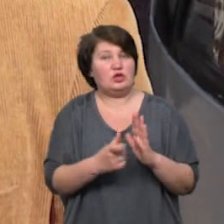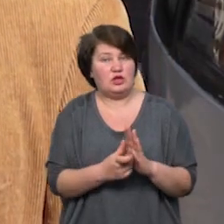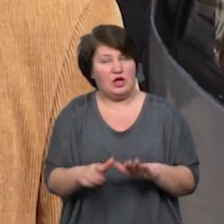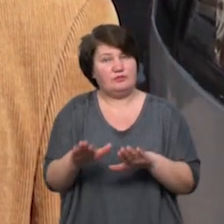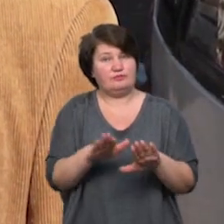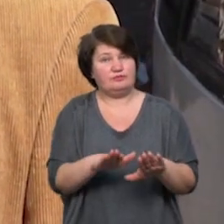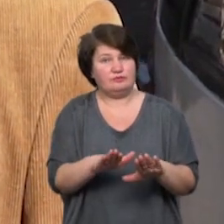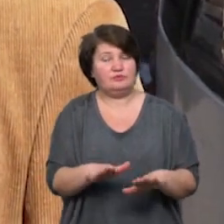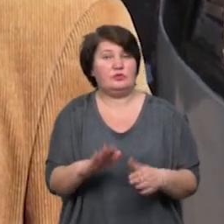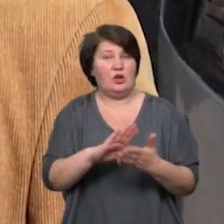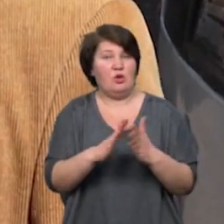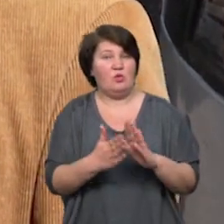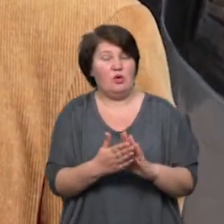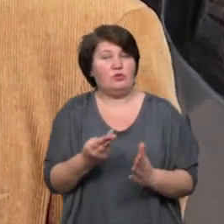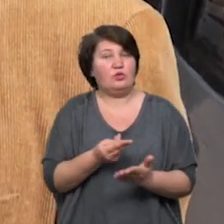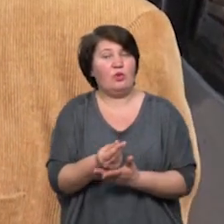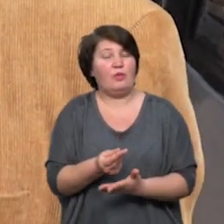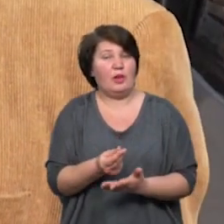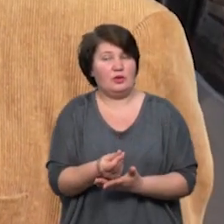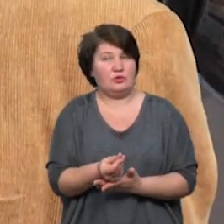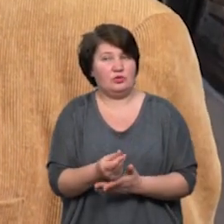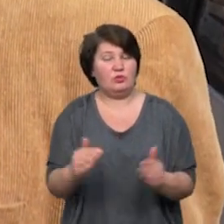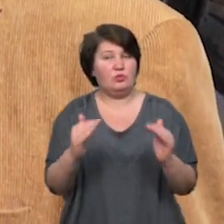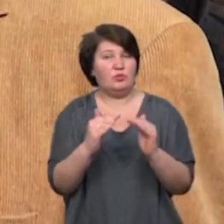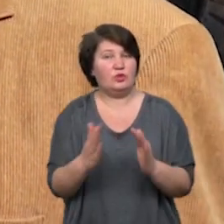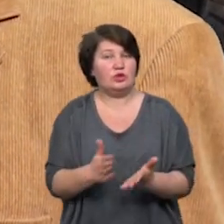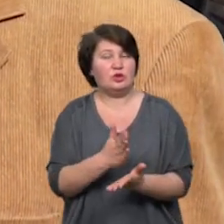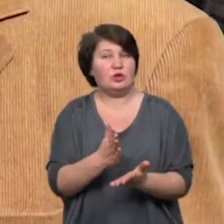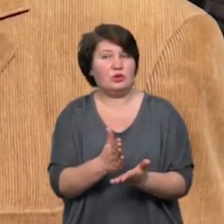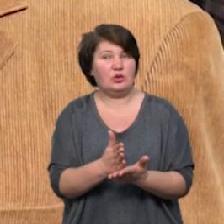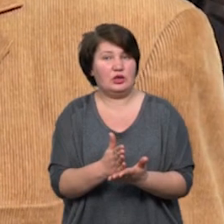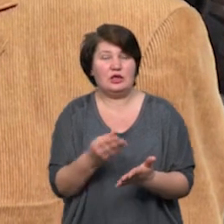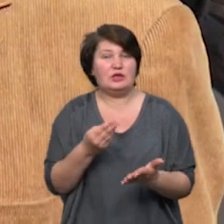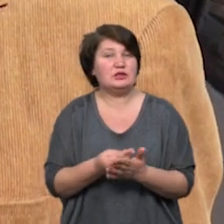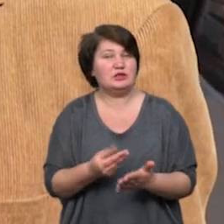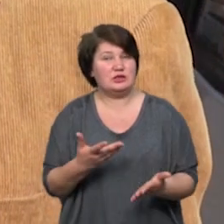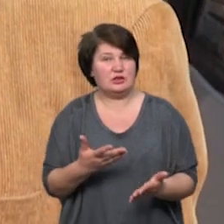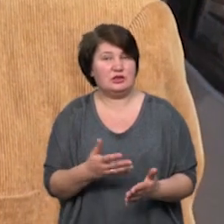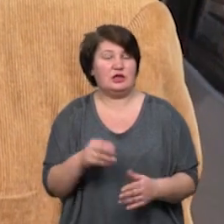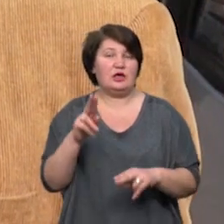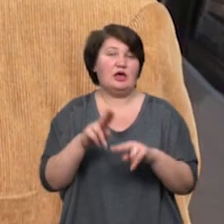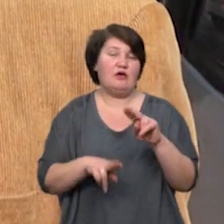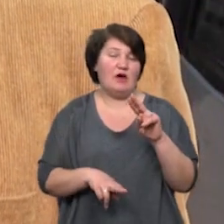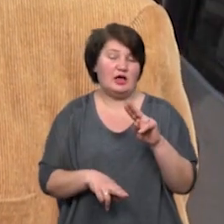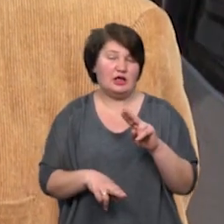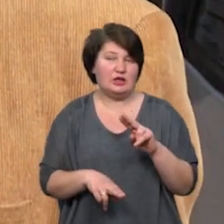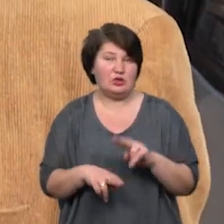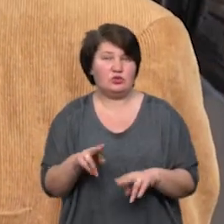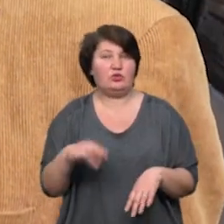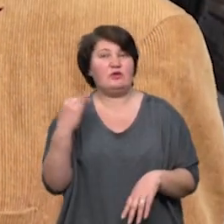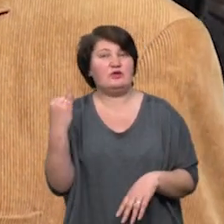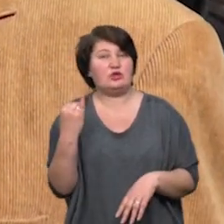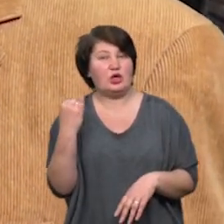час за обумовлену плату. Будинок є цінний як в архітектурному, так і в історечному